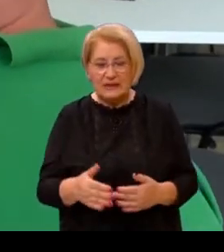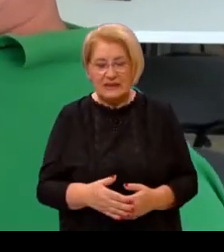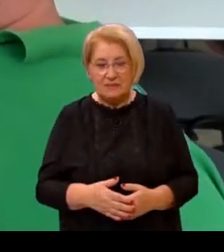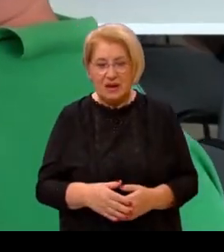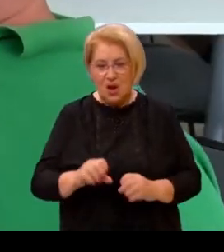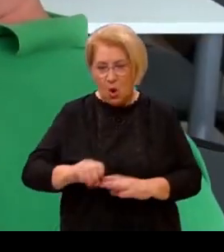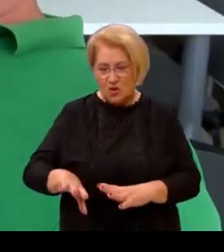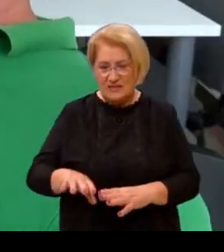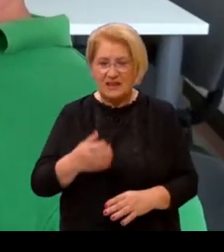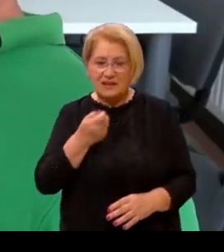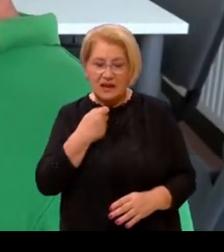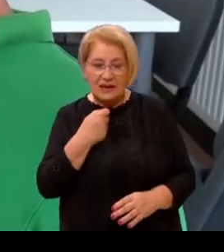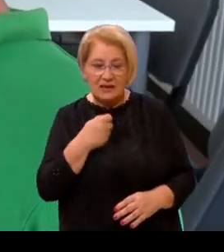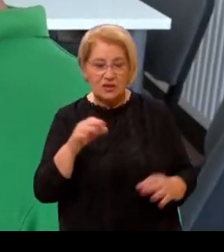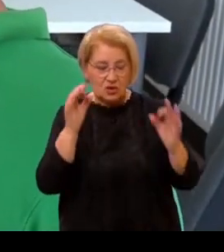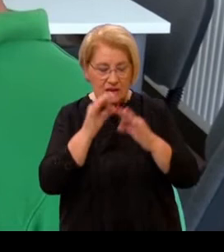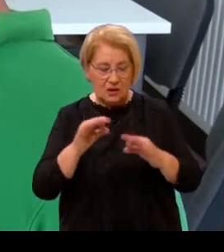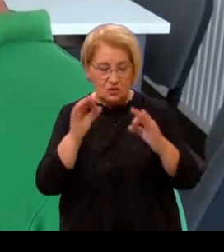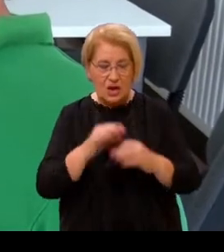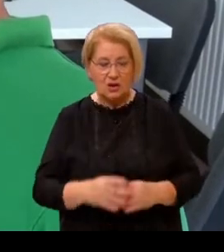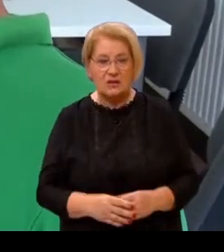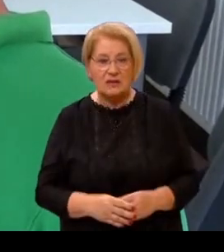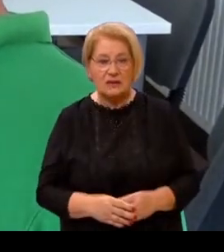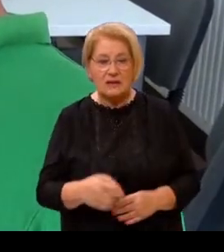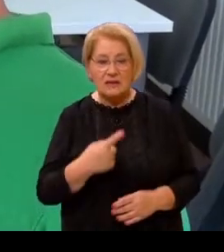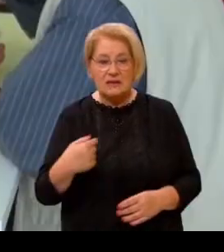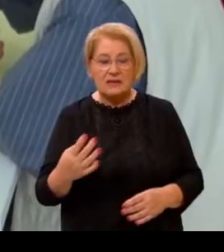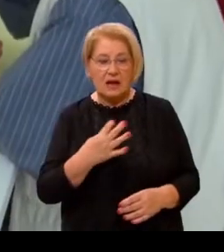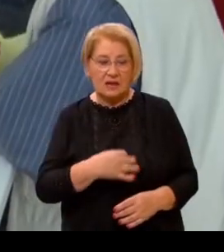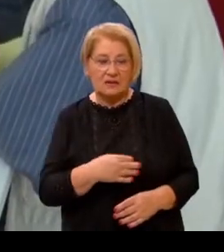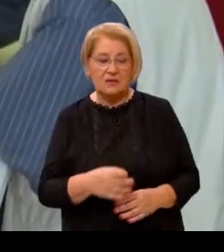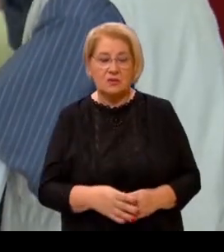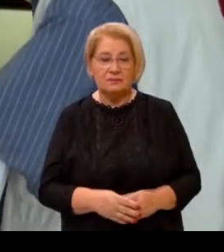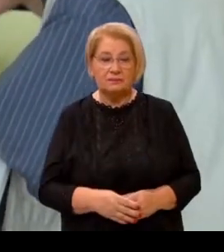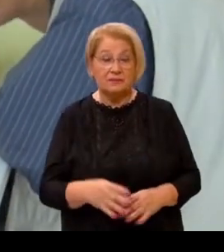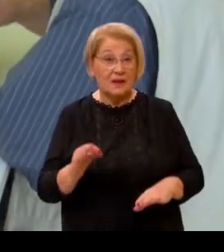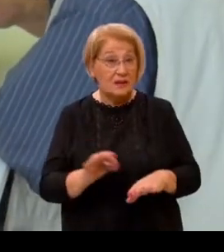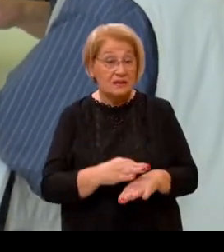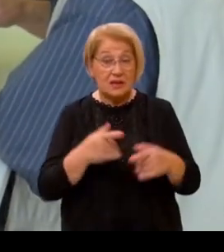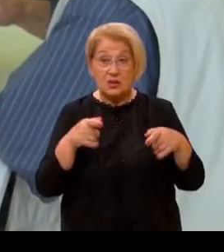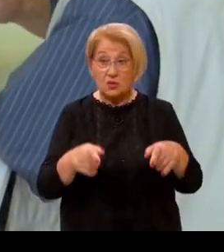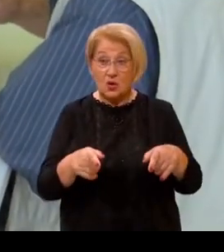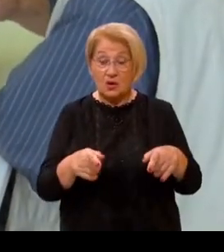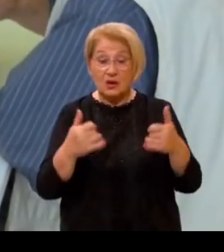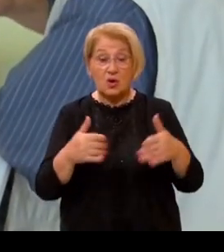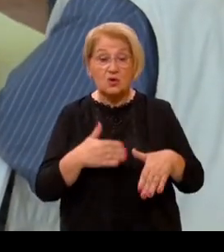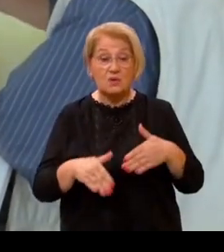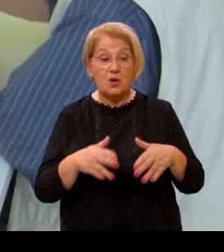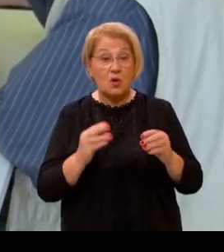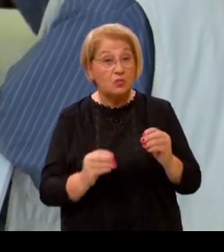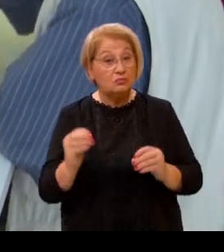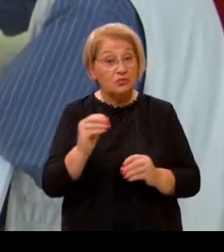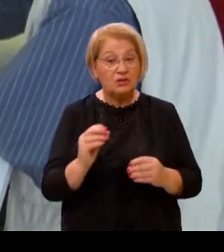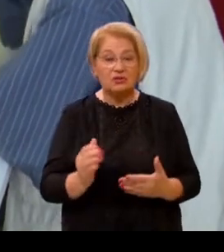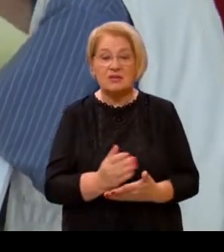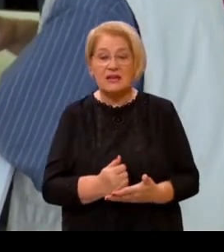je jako žalosno za našu državu. Sretni su danas oni koji uz mirovine mogu dodatno